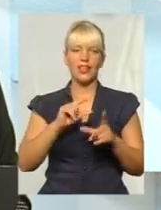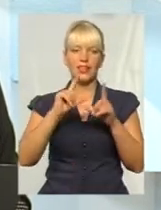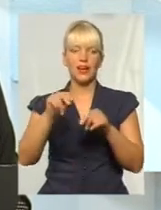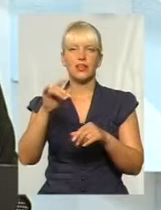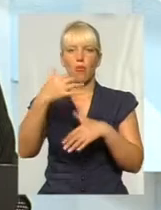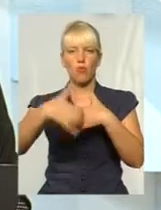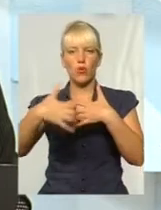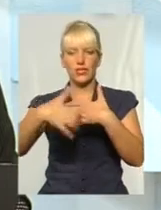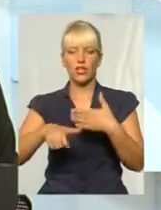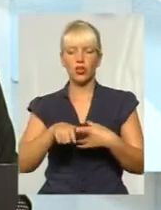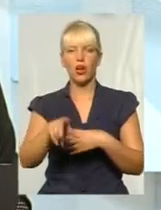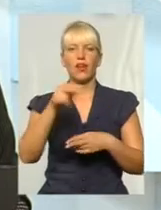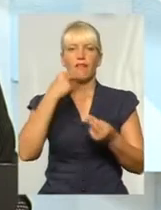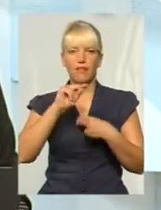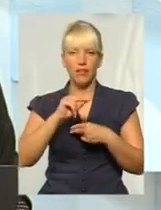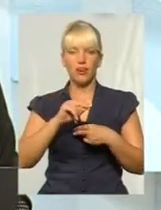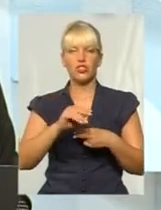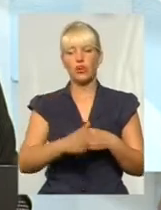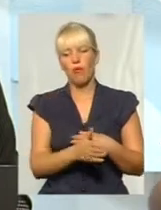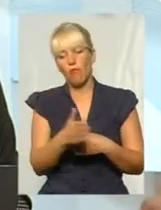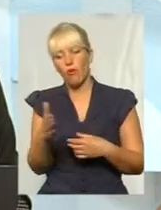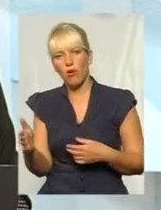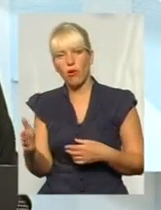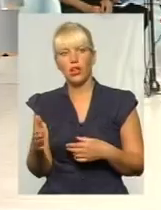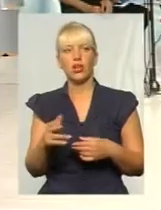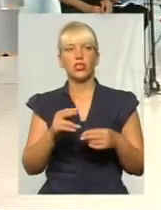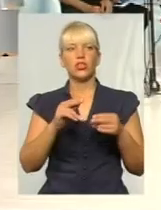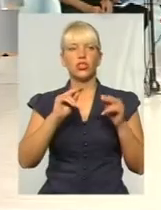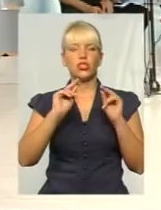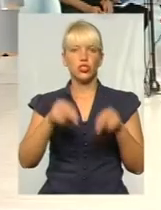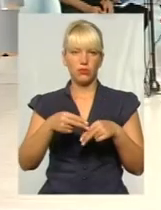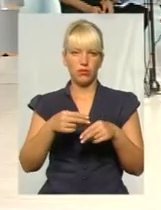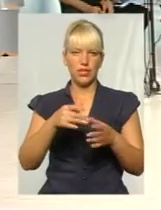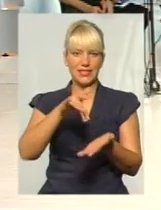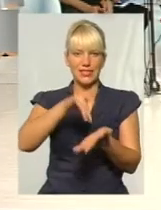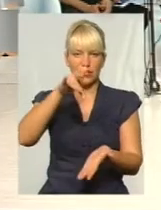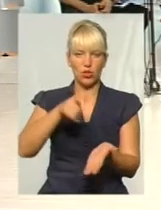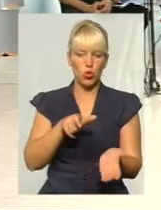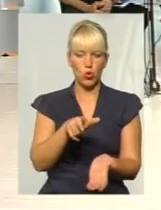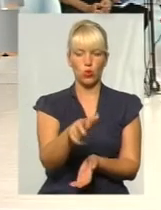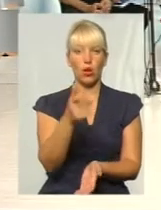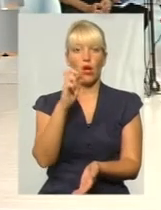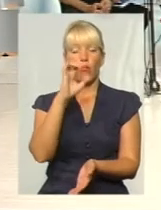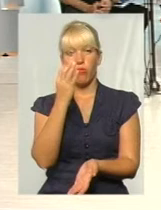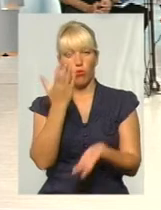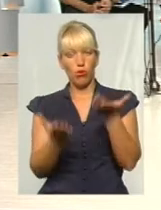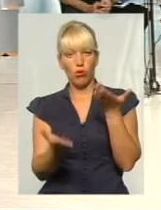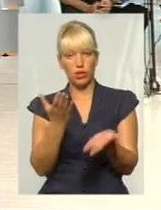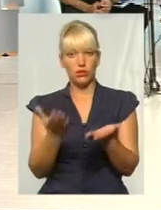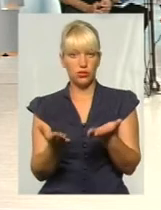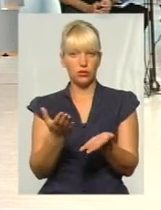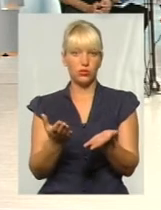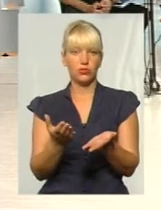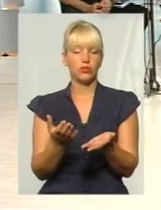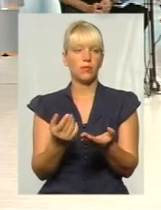вже трошки порушити і їхати все ж таки по цій смузі, тримаючись правого краю. Ну, бо по іншому випадку на сторону